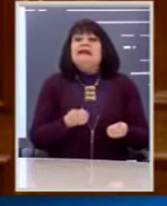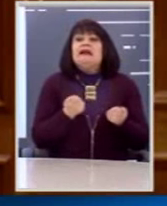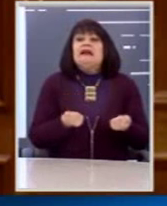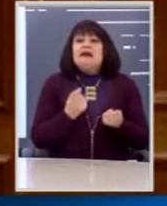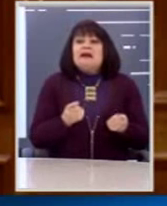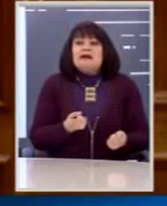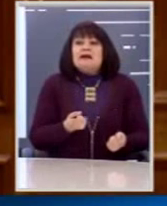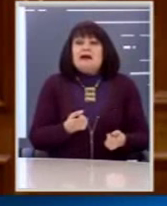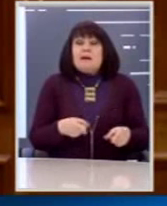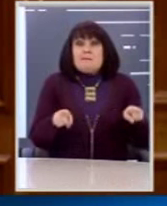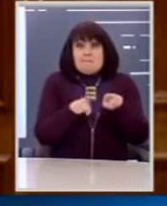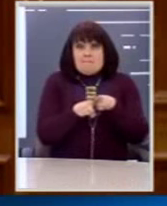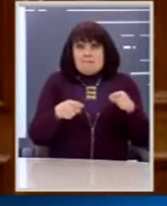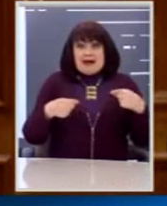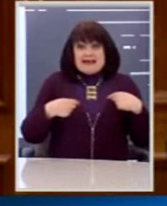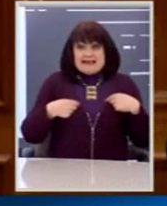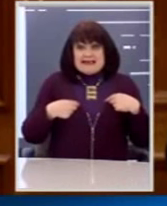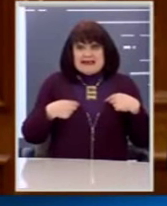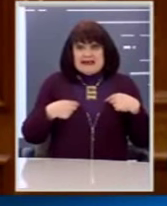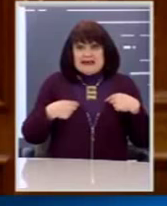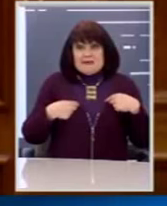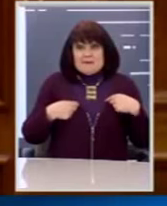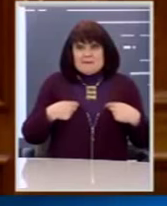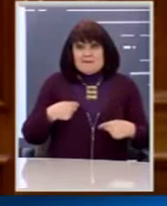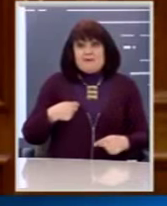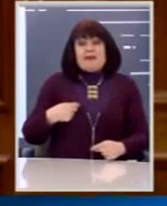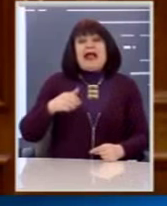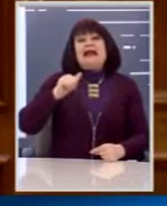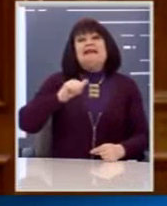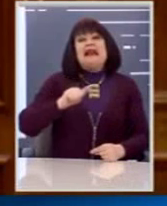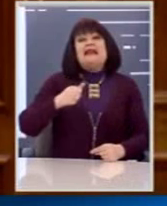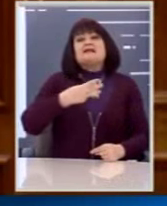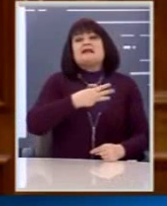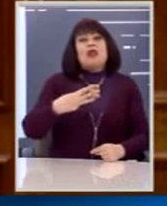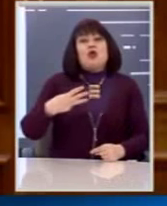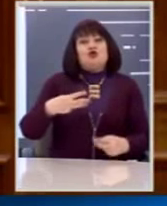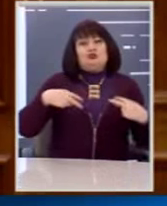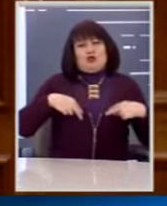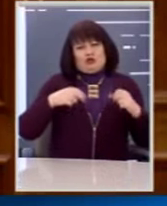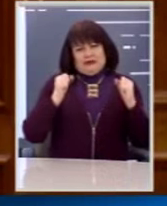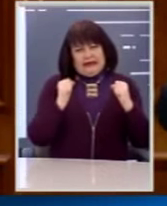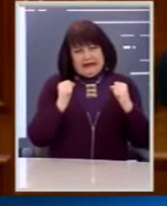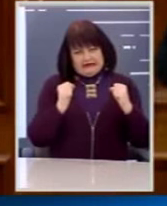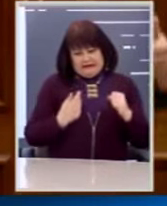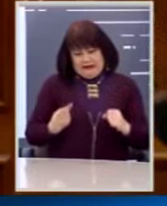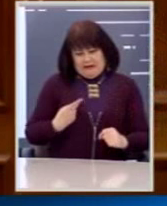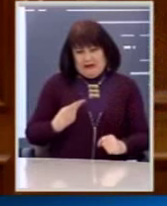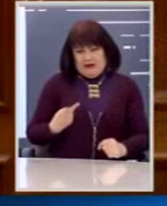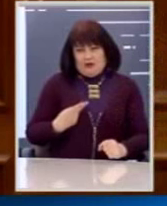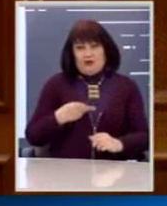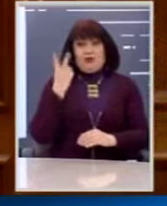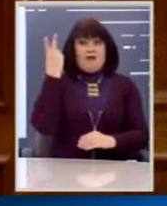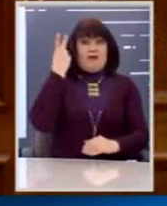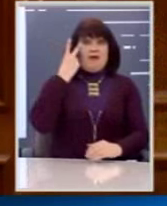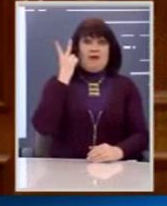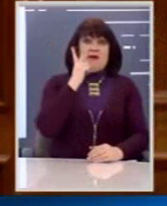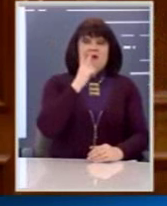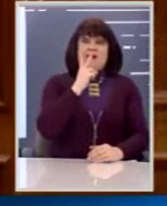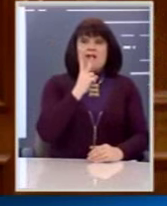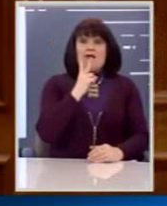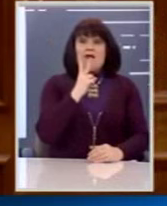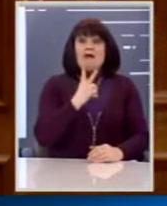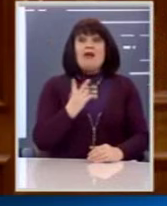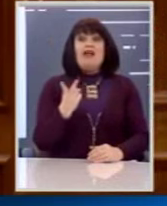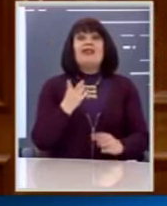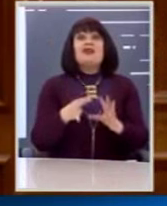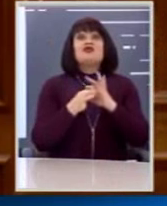Μαζί με εμένα και τώρα Αντρέα, τον κλειοξανθόν τον Υπουργό, καταγγέλουν και μηνύουν τους